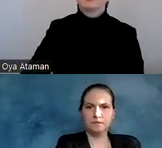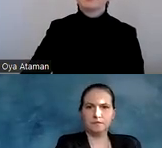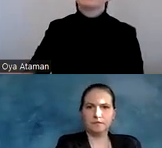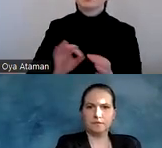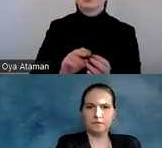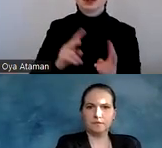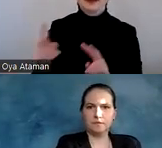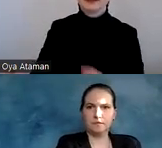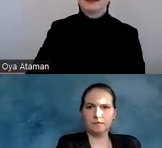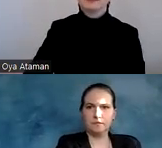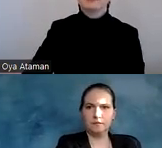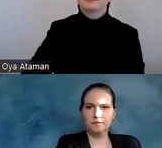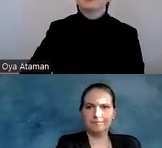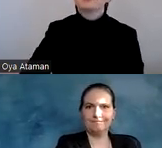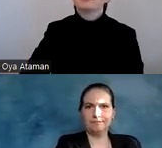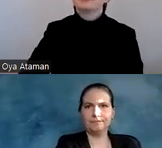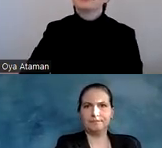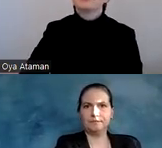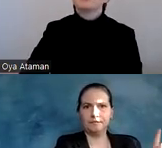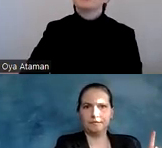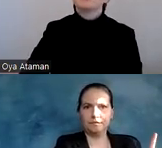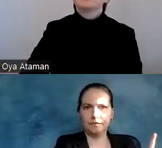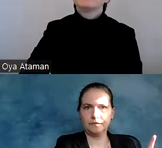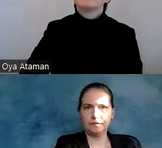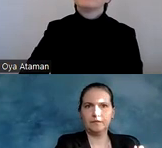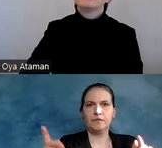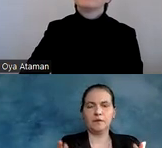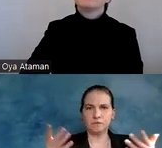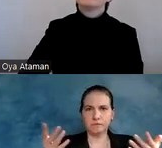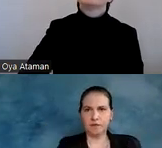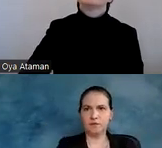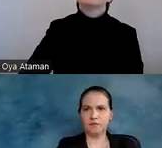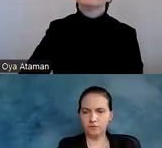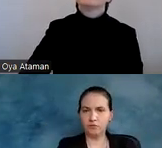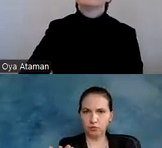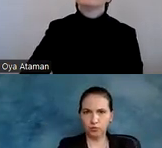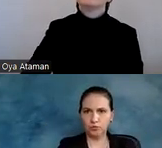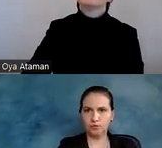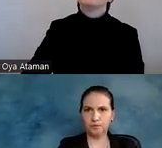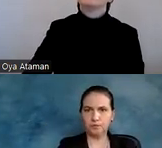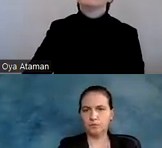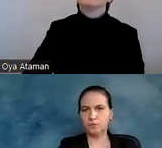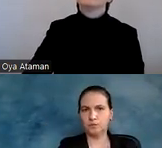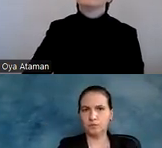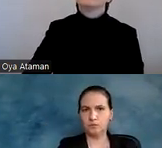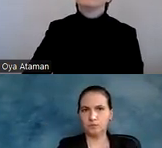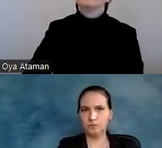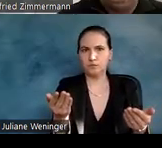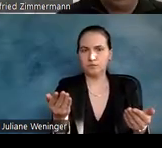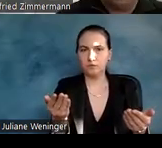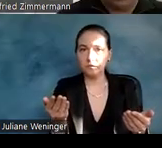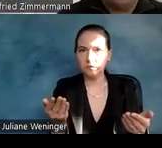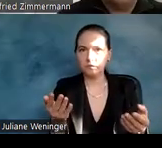Das ist hier, nachdem ich ein Dokument drauf, also bei Dragantrop